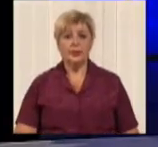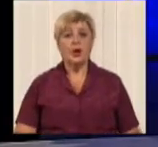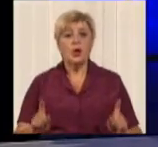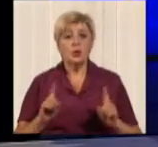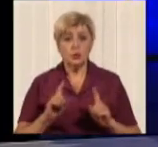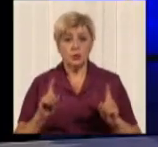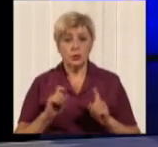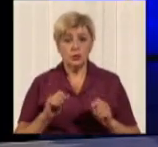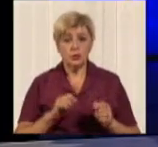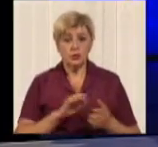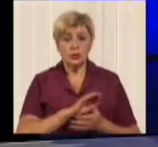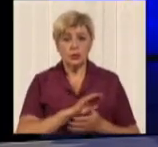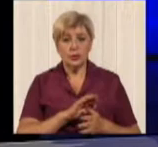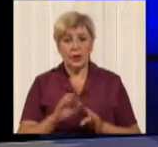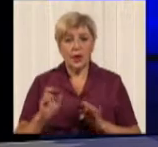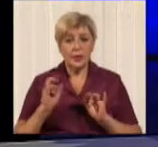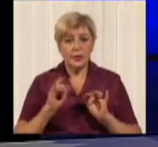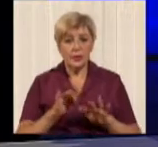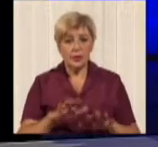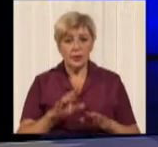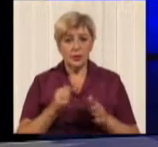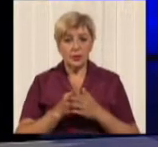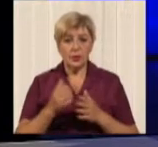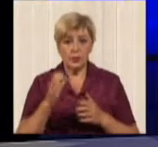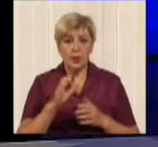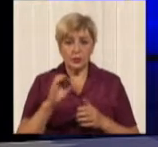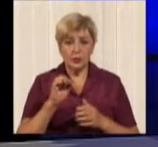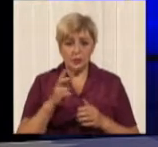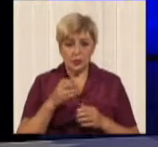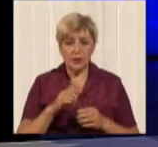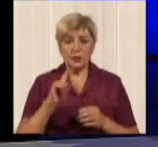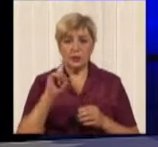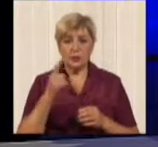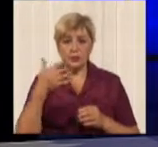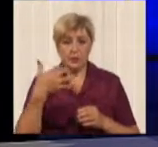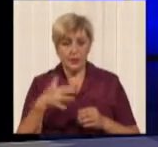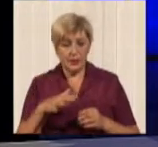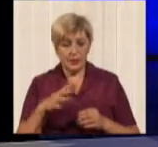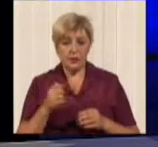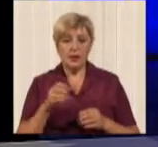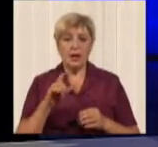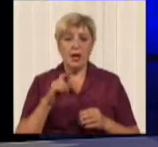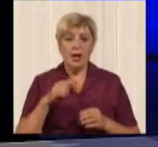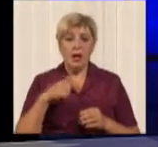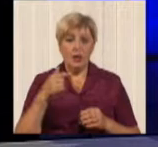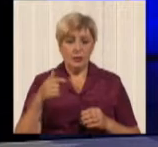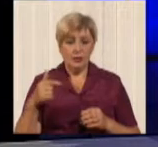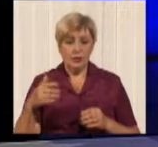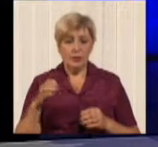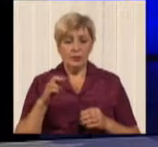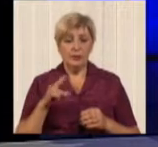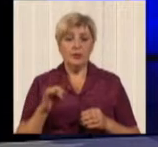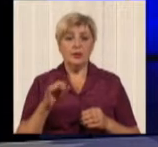Діючи до 5 серпня тариф на проїзд 1,5 гривні, згідно з даними того ж сайту комунального підприємства Дніпровського